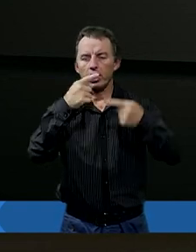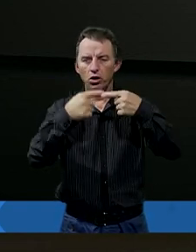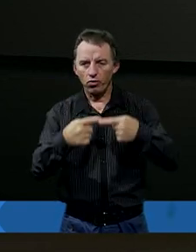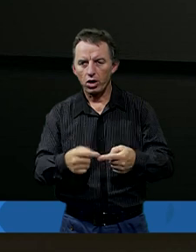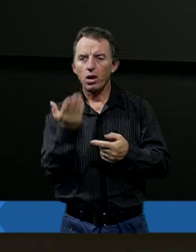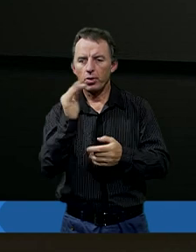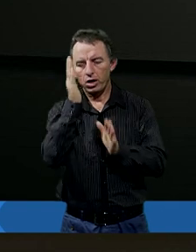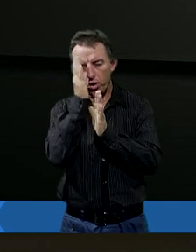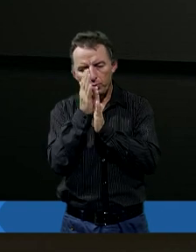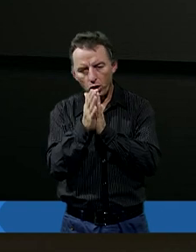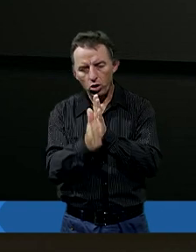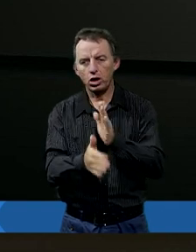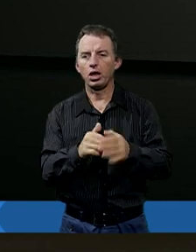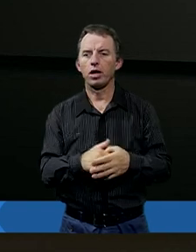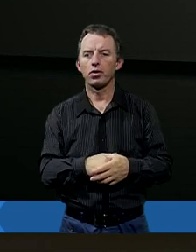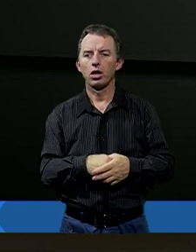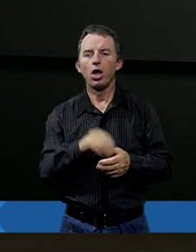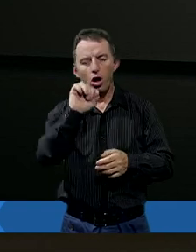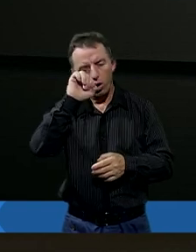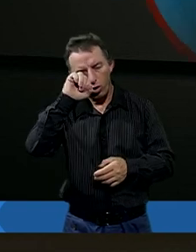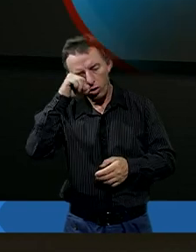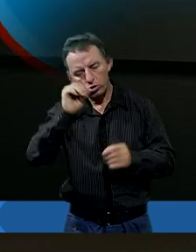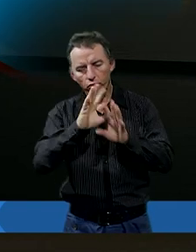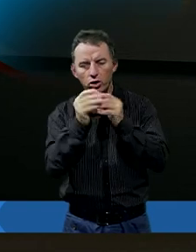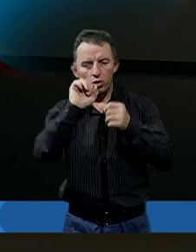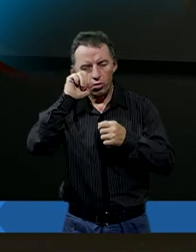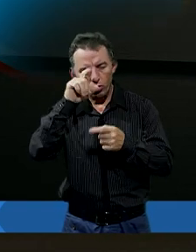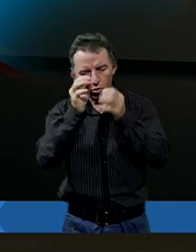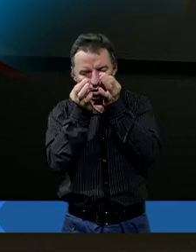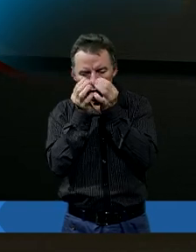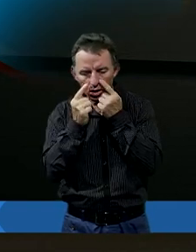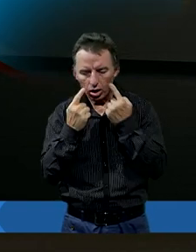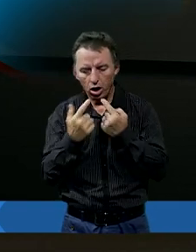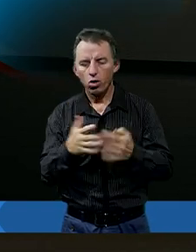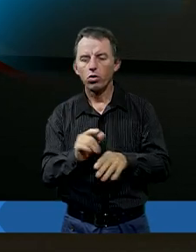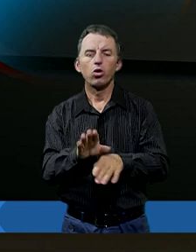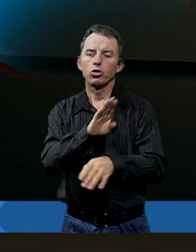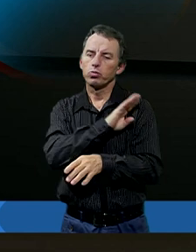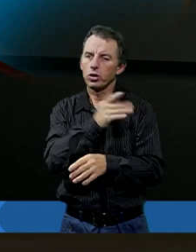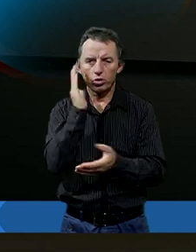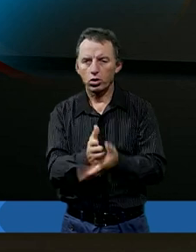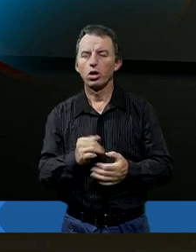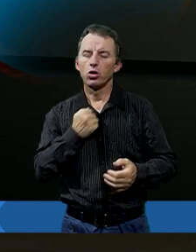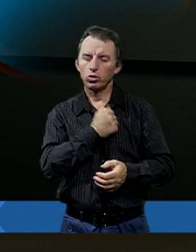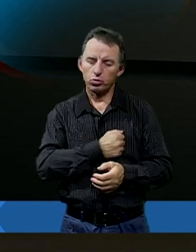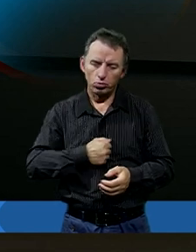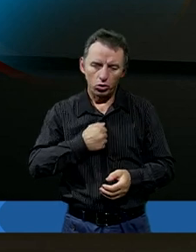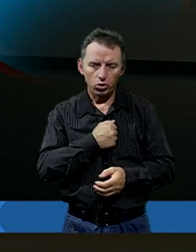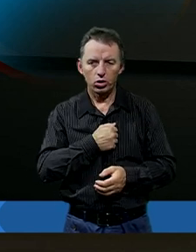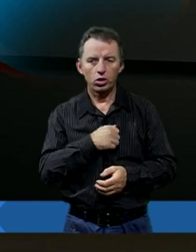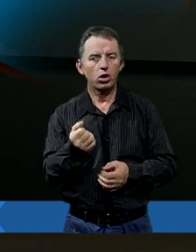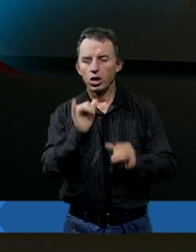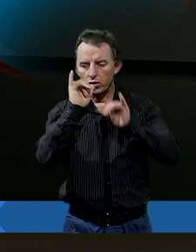werset, bardzo prosty. I otrze wszelką łzę z oczu ich i śmierci już nie będzie, ani smutku,